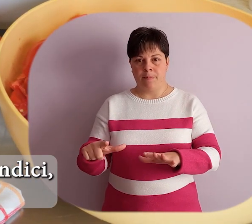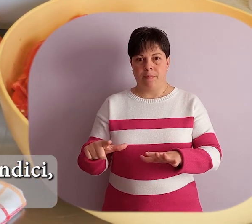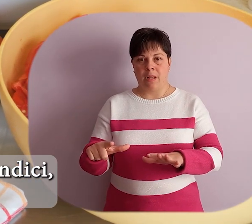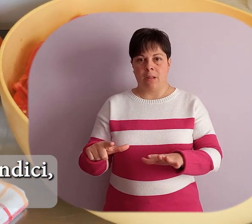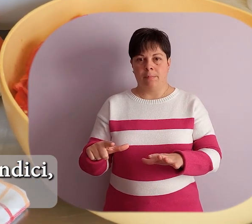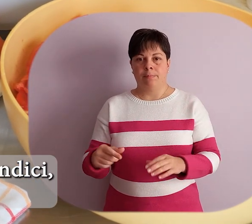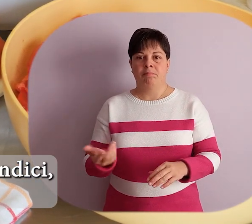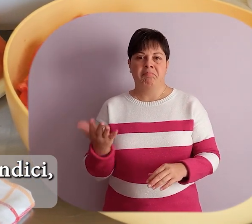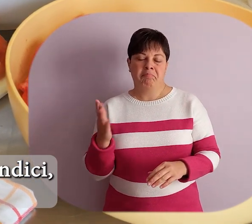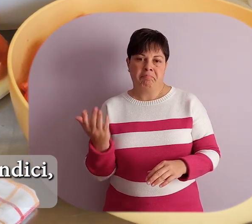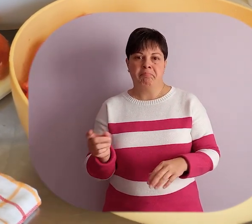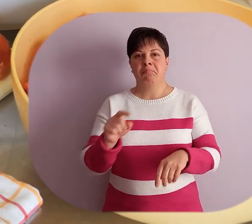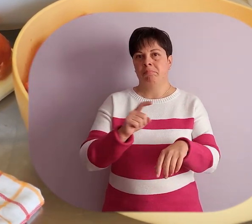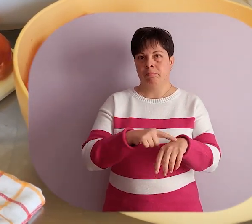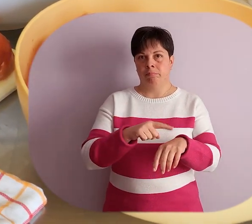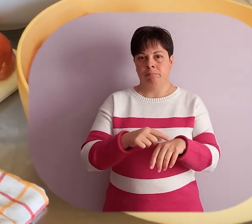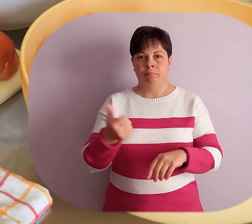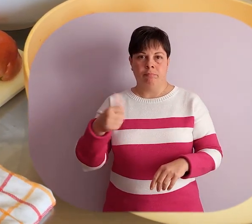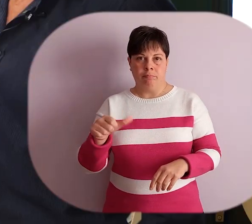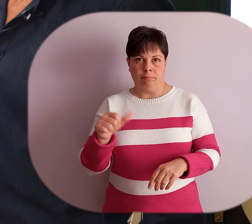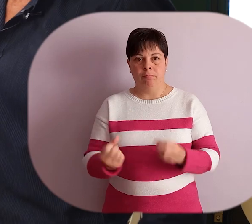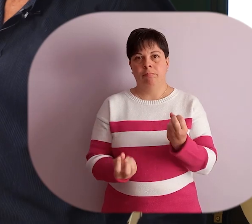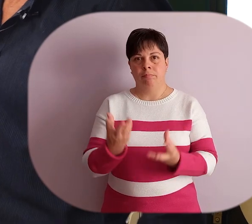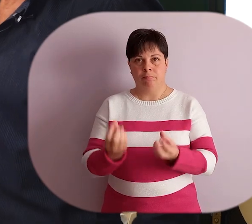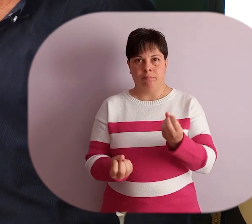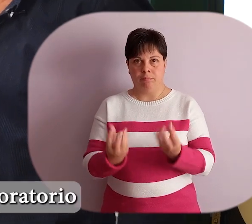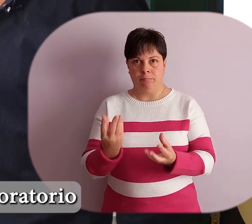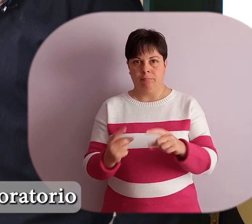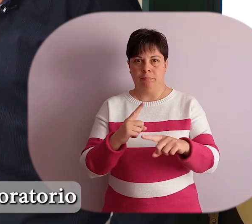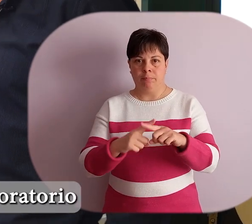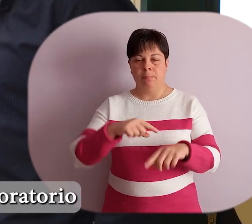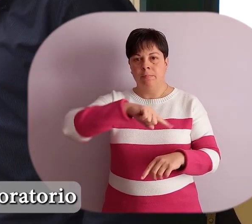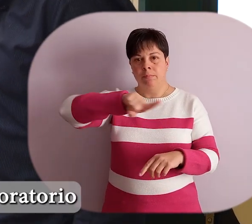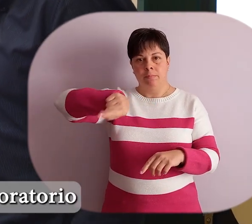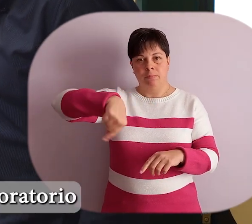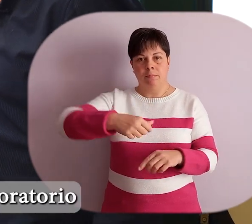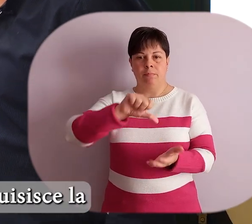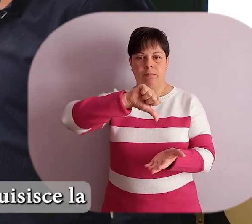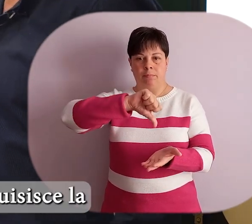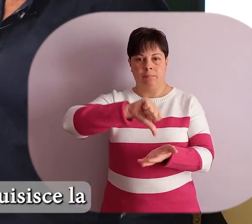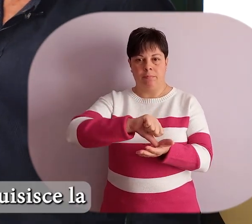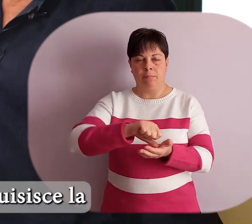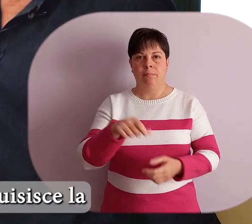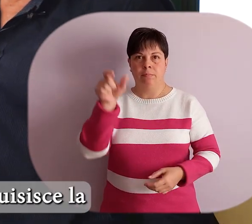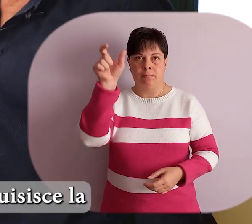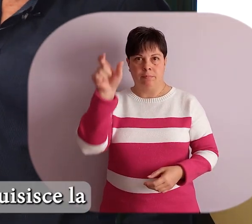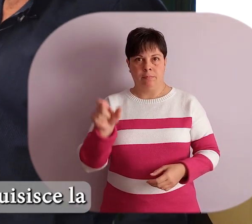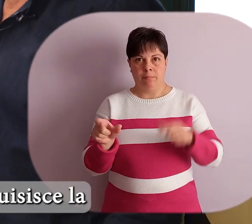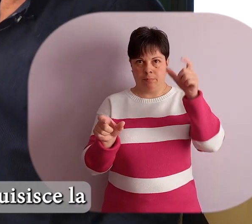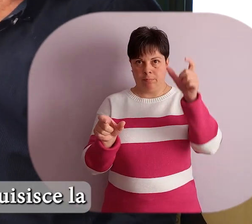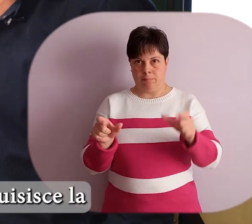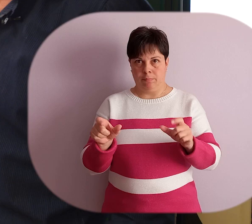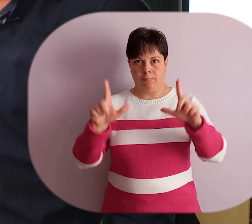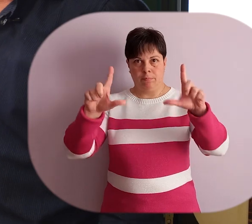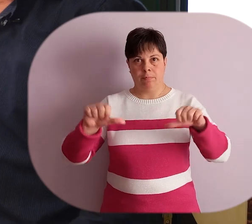11, si inizia a cucinare per il centro. Partecipano sempre persone differenti ed è un laboratorio importantissimo perché si